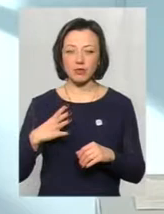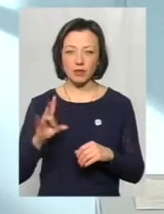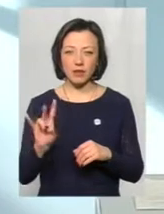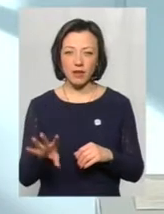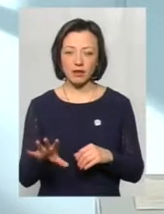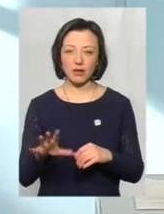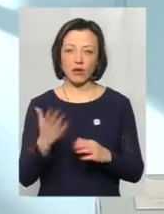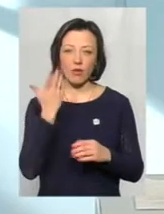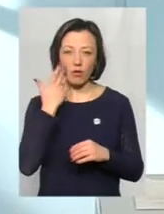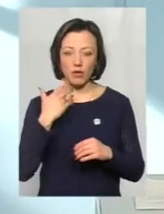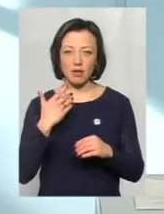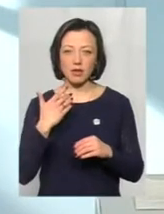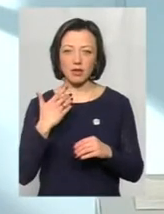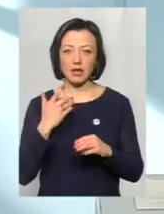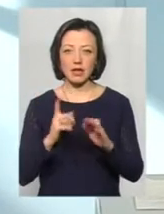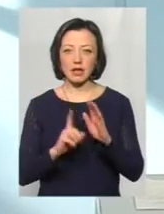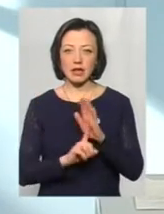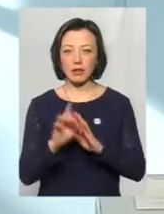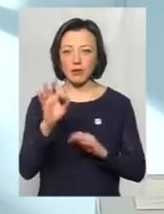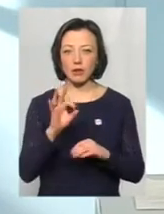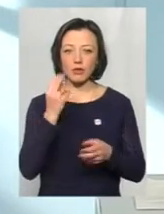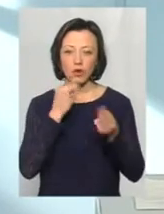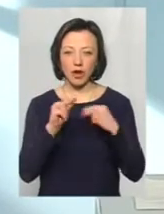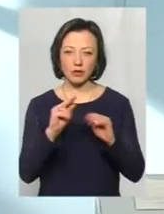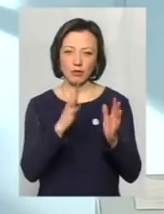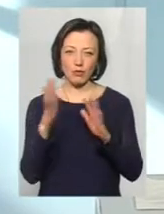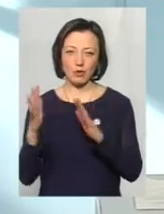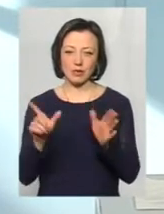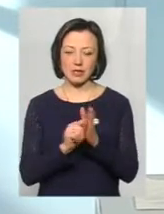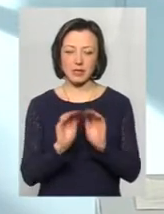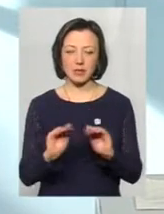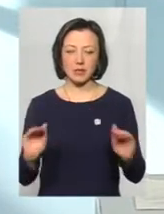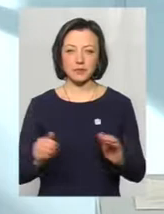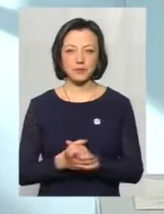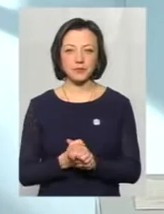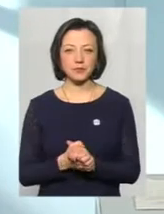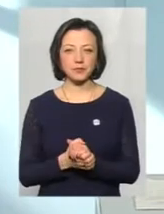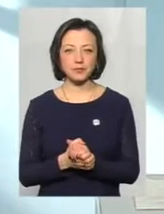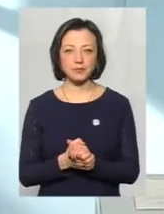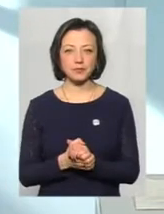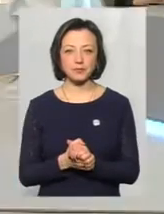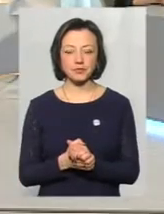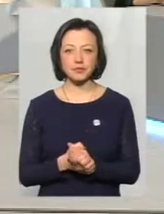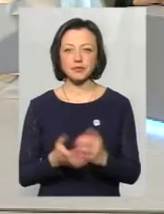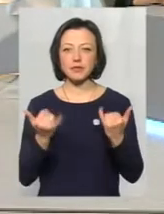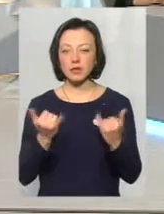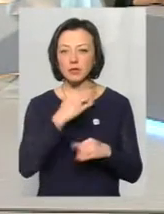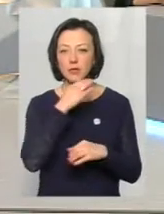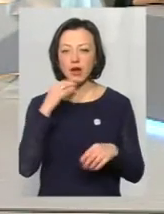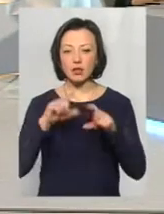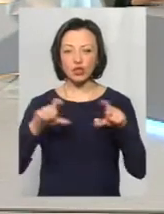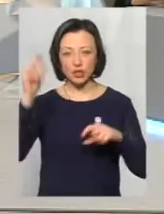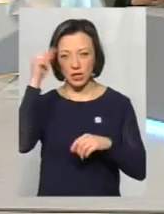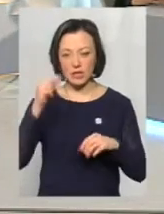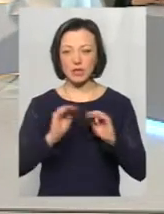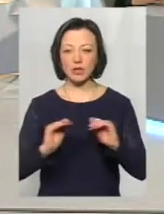коли температура буде більш сприятлива для прогулянок з дітьми. Але от зараз велику кількість шкіл, садочків закрили,